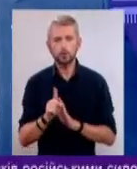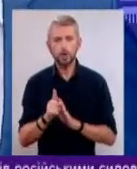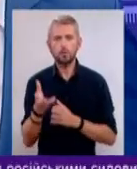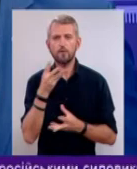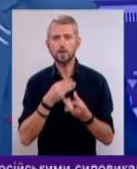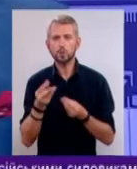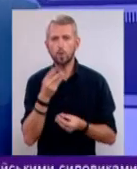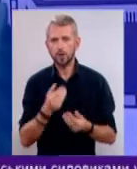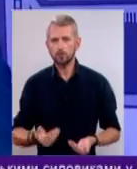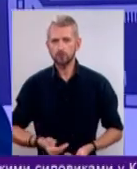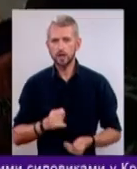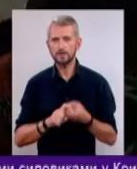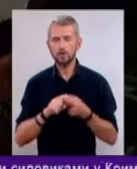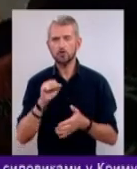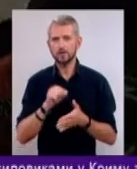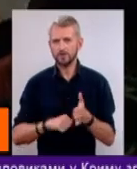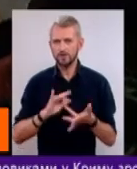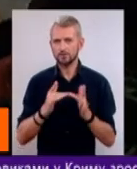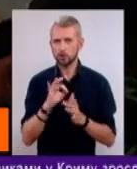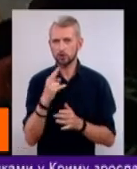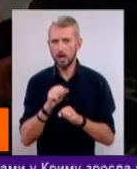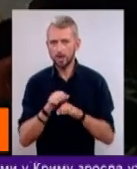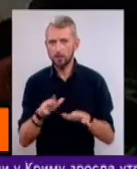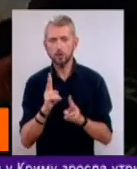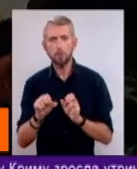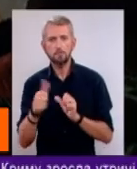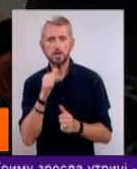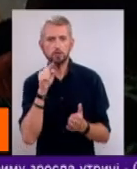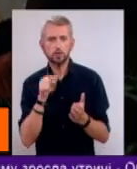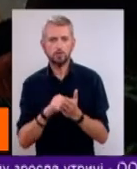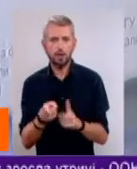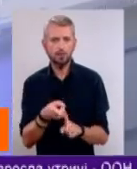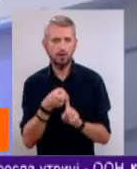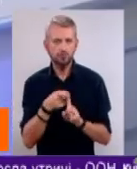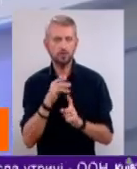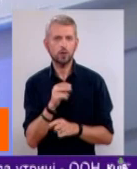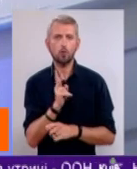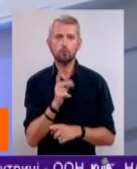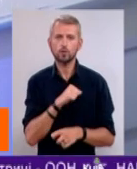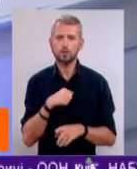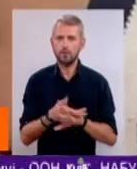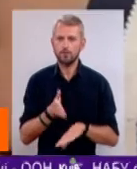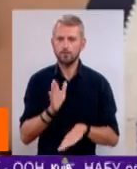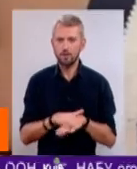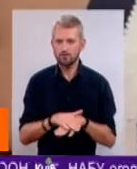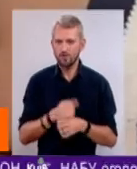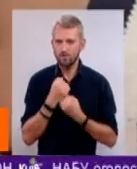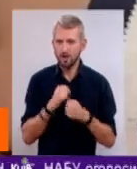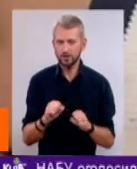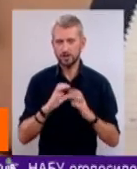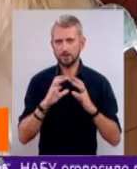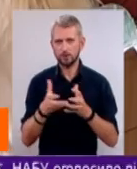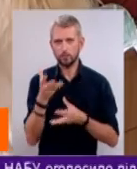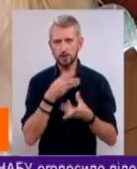віртуальне життя і залежність від соціальних мереж. Хто першим потрапляє на гачок і кому найважче вирватися зі